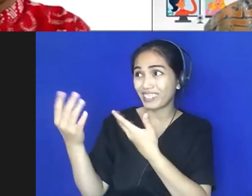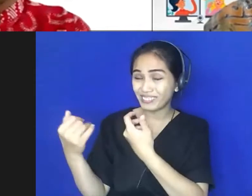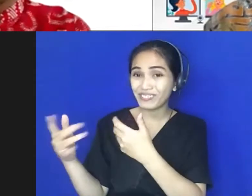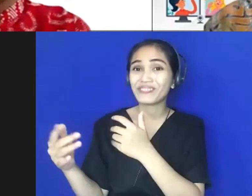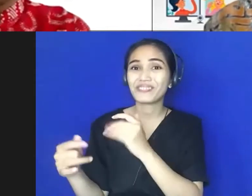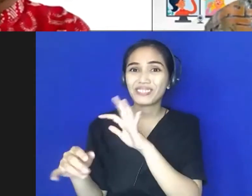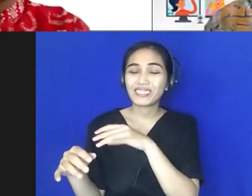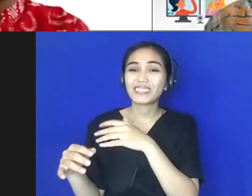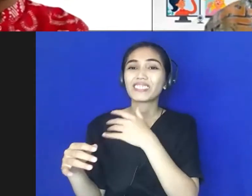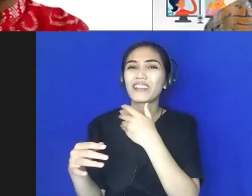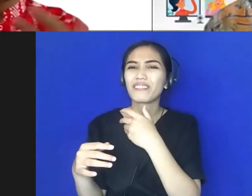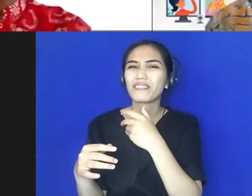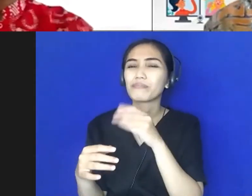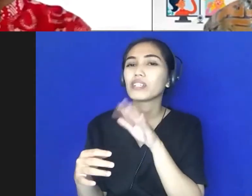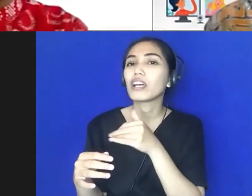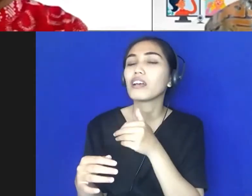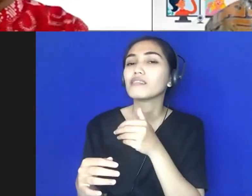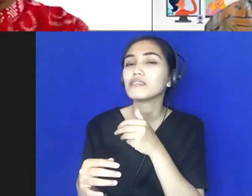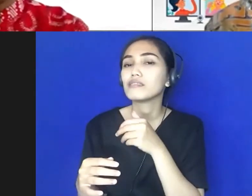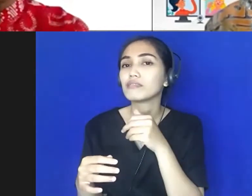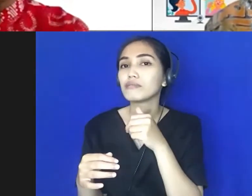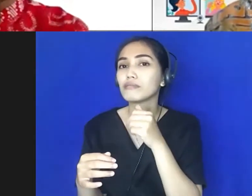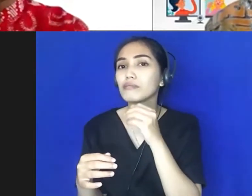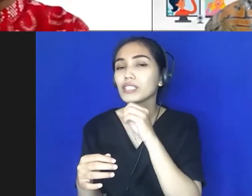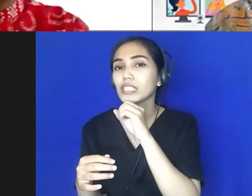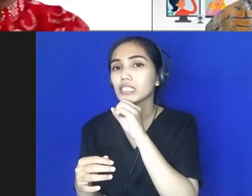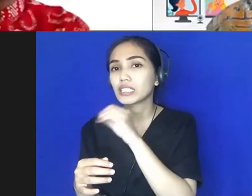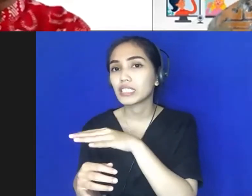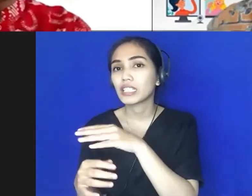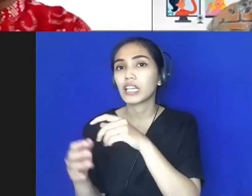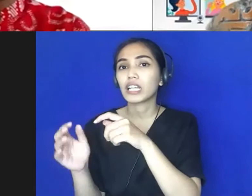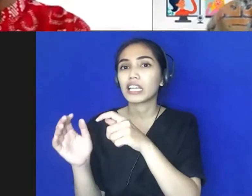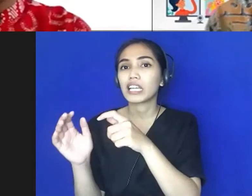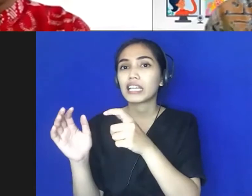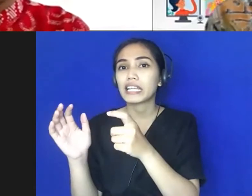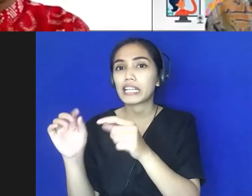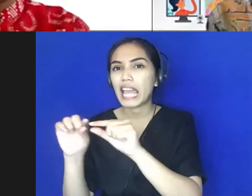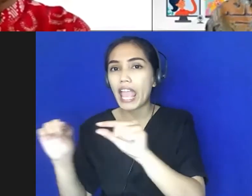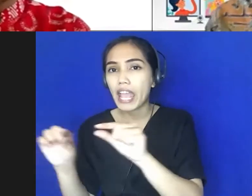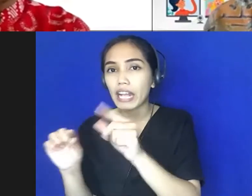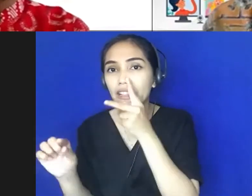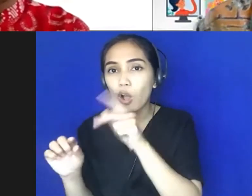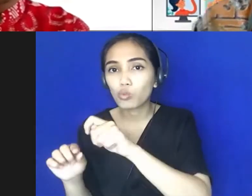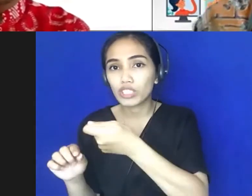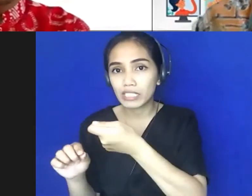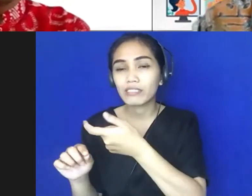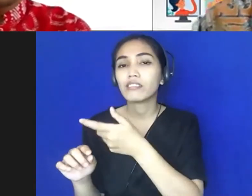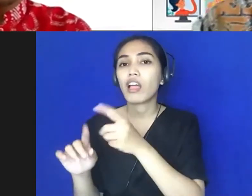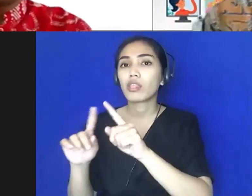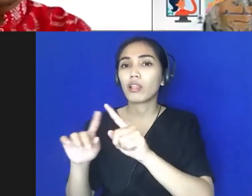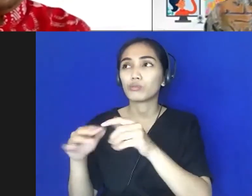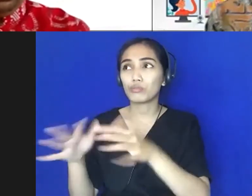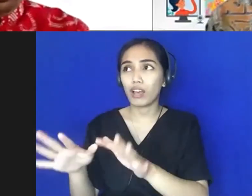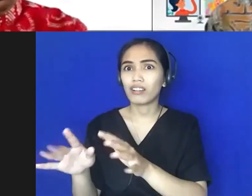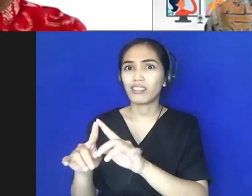hanya memberikan keynote-nya, lalu sudah. Jadi karena banyak yang ingin